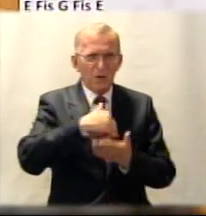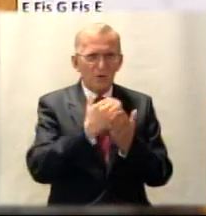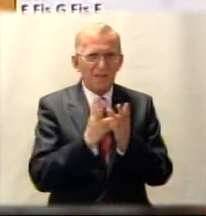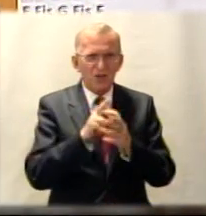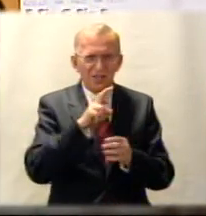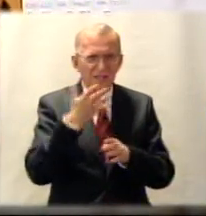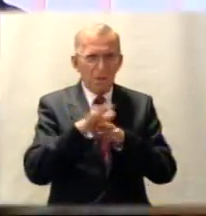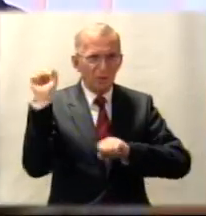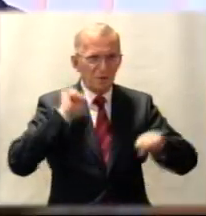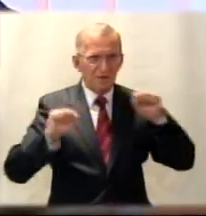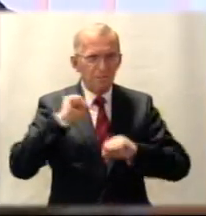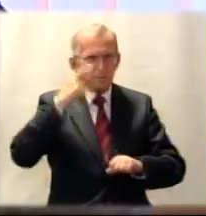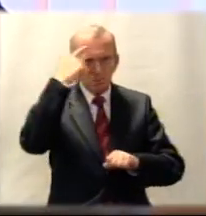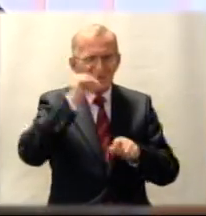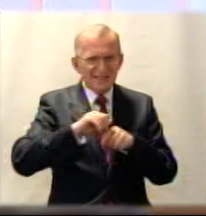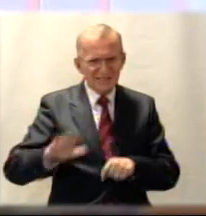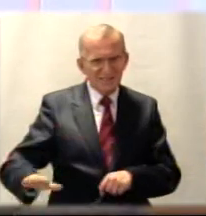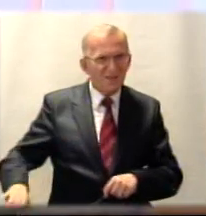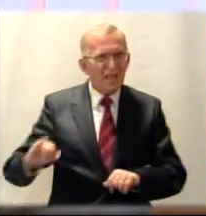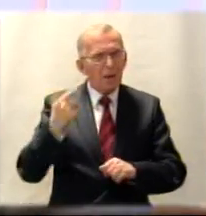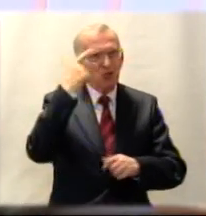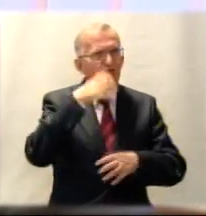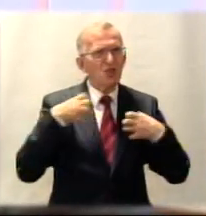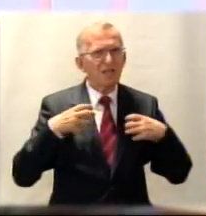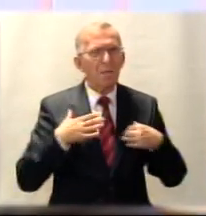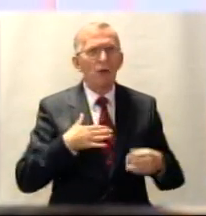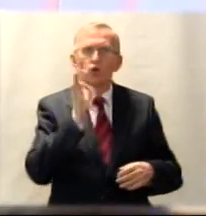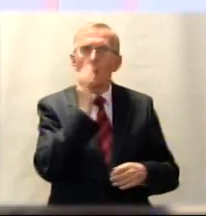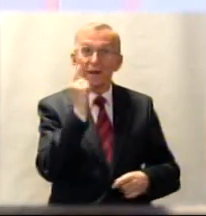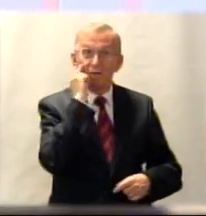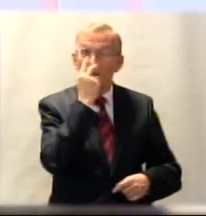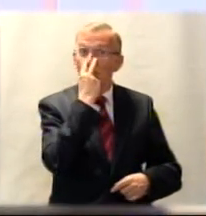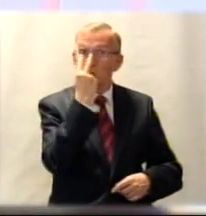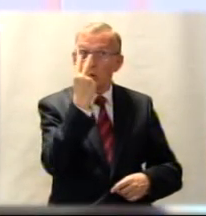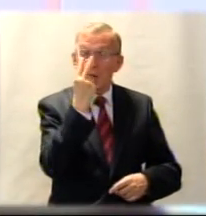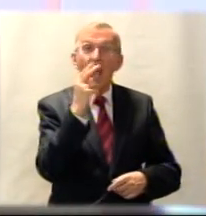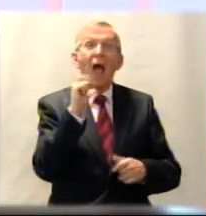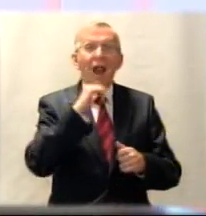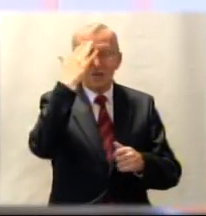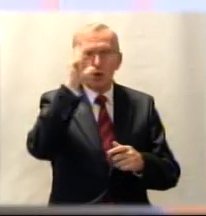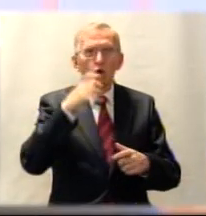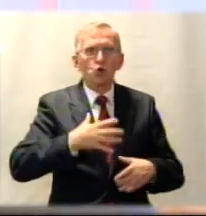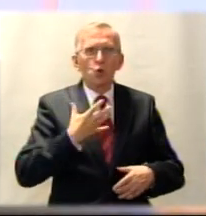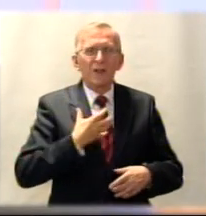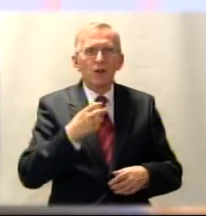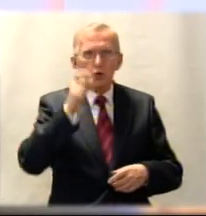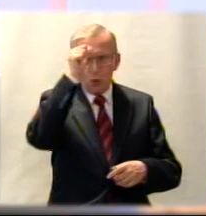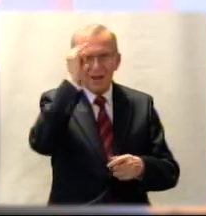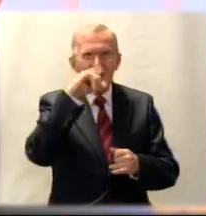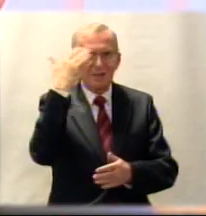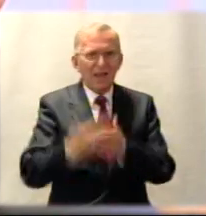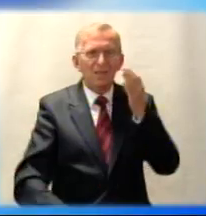niepełnosprawnych. Pamięta z dzieciństwa, jak żyje się mając dobry wzrok, ale też wie, co czuje człowiek, który go traci.